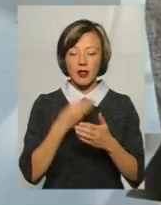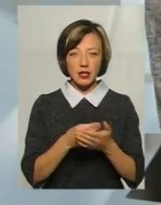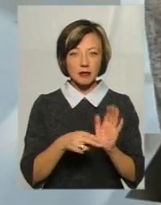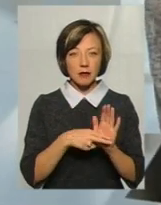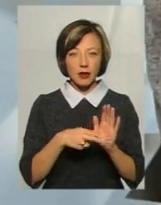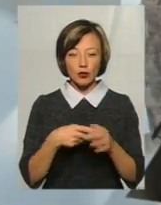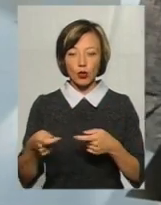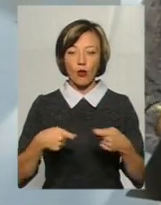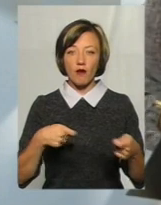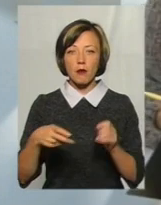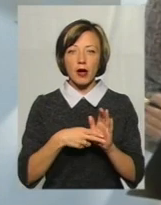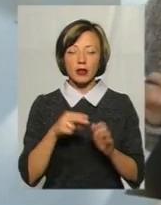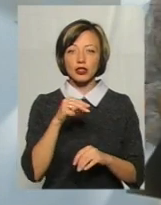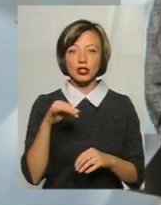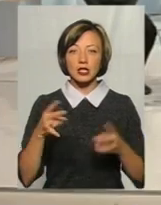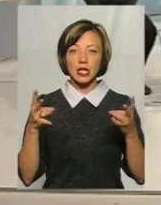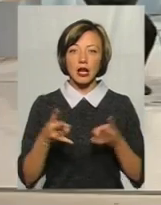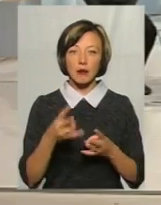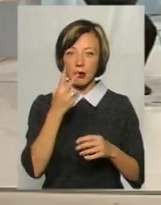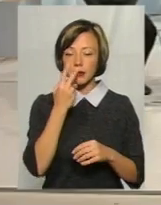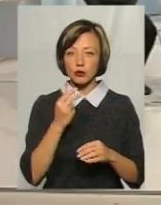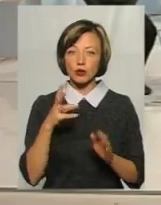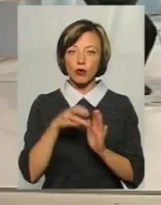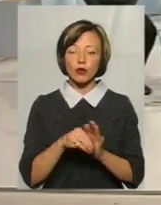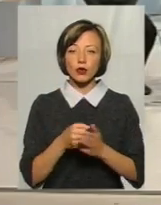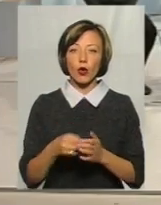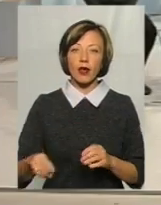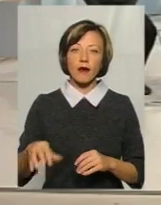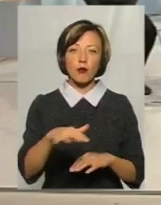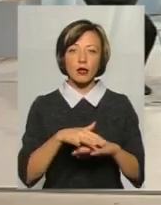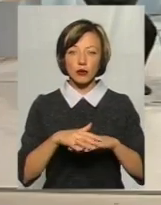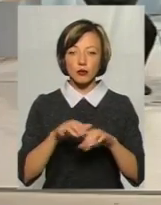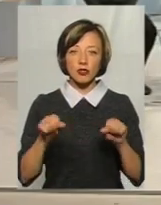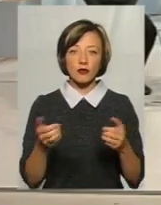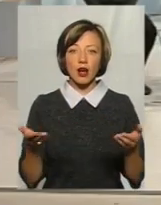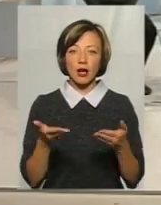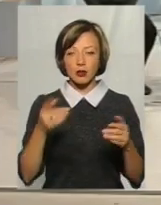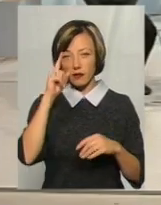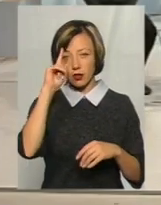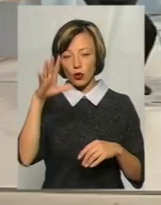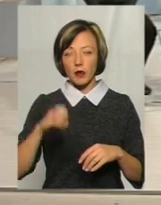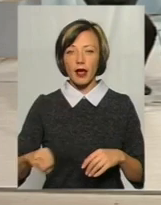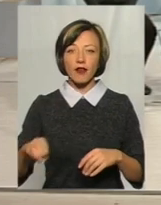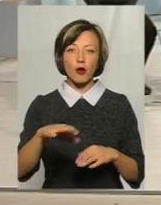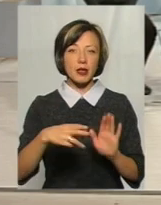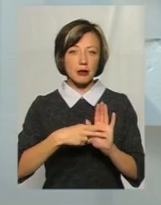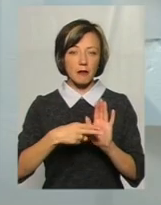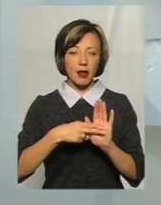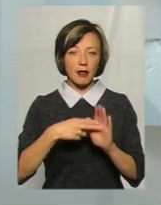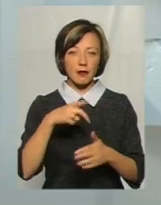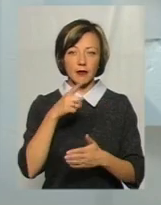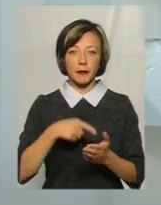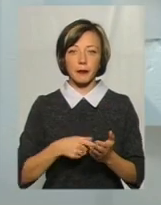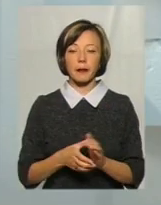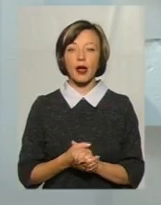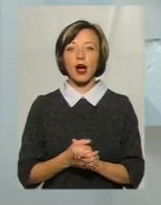власними торговими марками? Чи треба пристосовуватись до європейського ринку і, можливо, до якихось відомих європейських брендів? Ну, спочатку